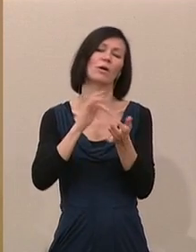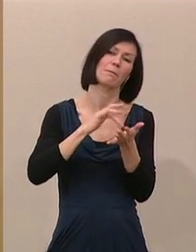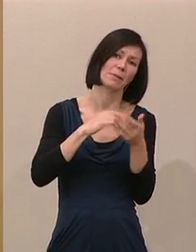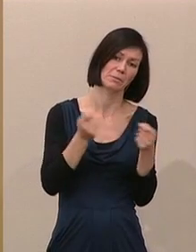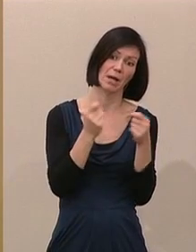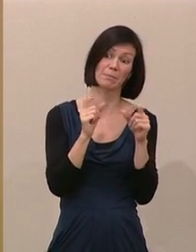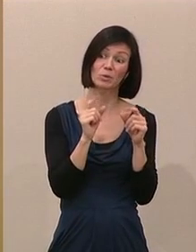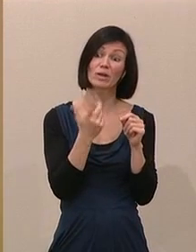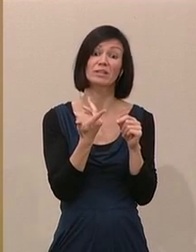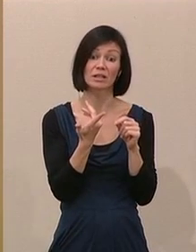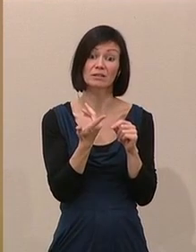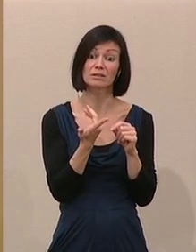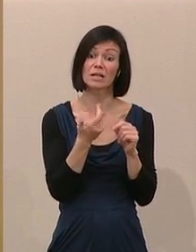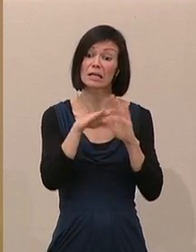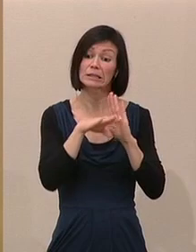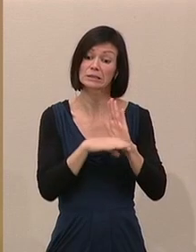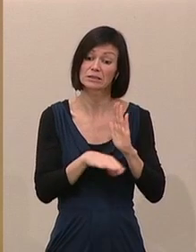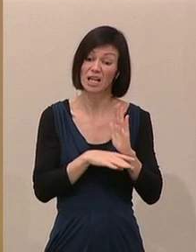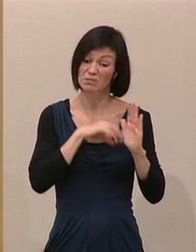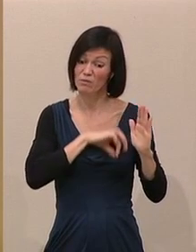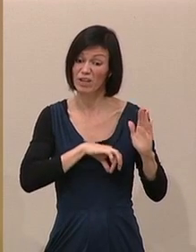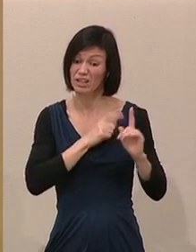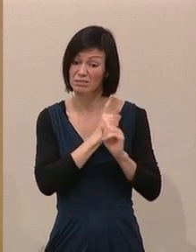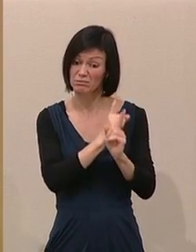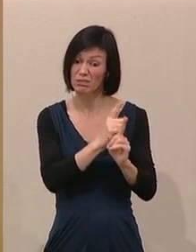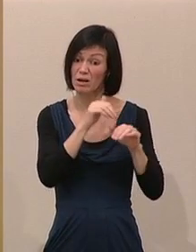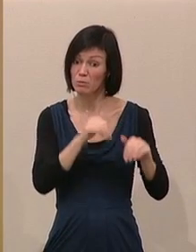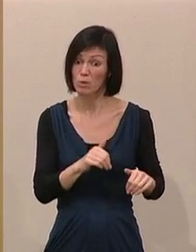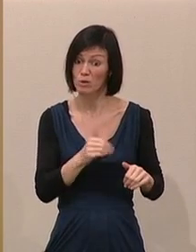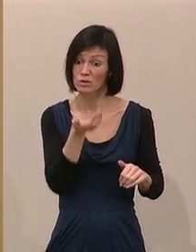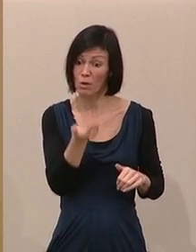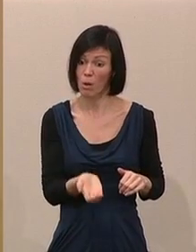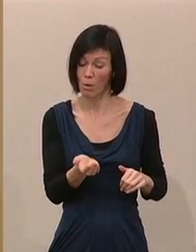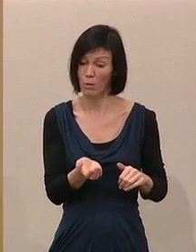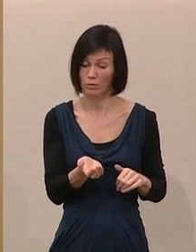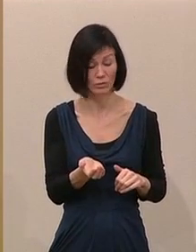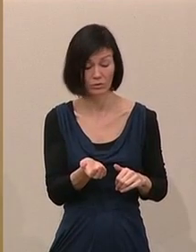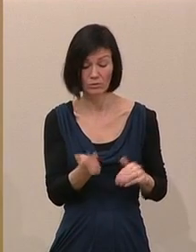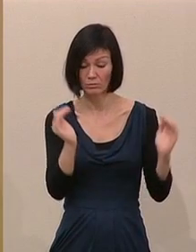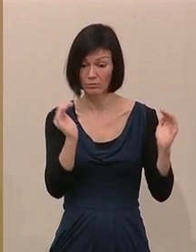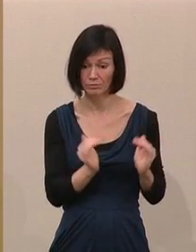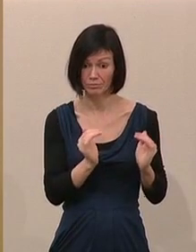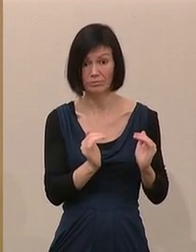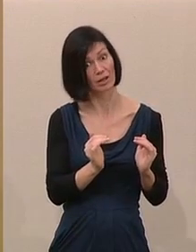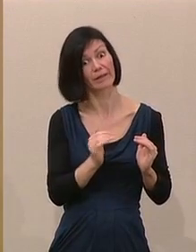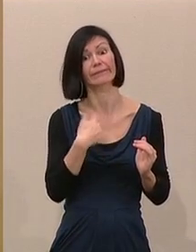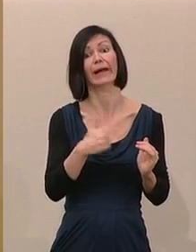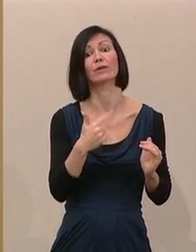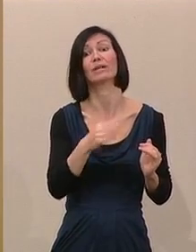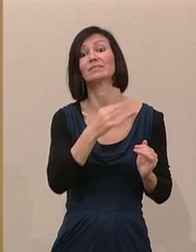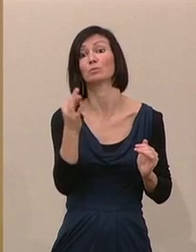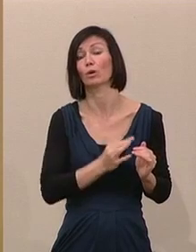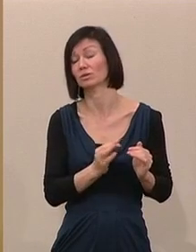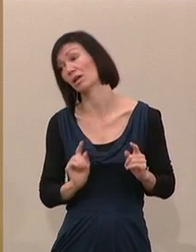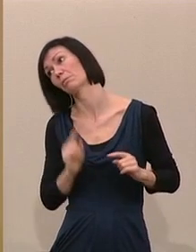gesetzlich verpflichtende Lohnausgleich, würde es die Lohnkosten um 33 Prozent erhöhen und